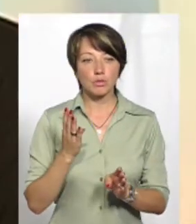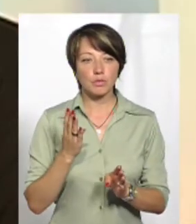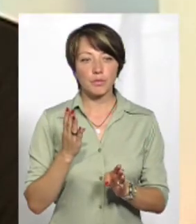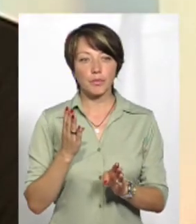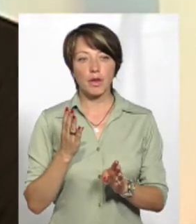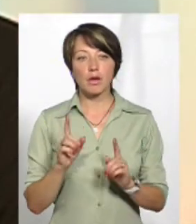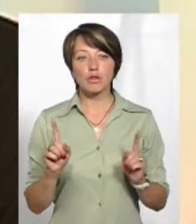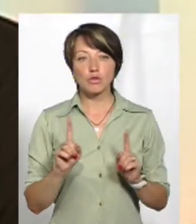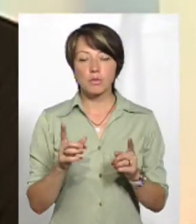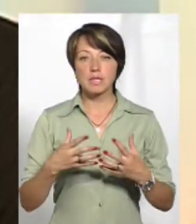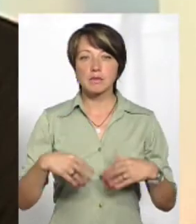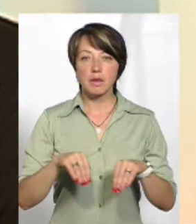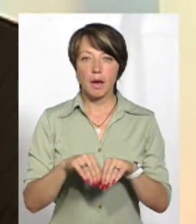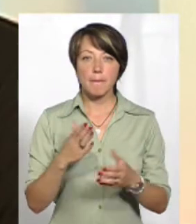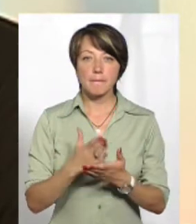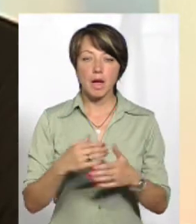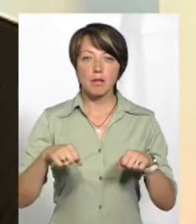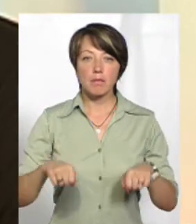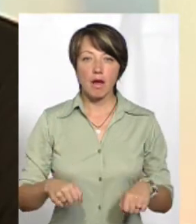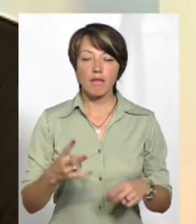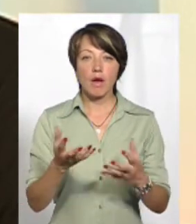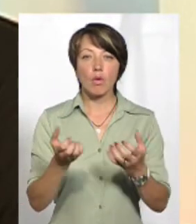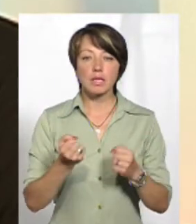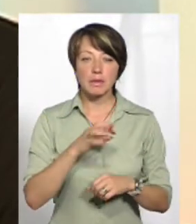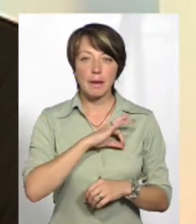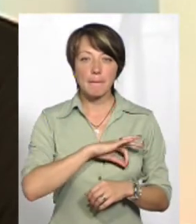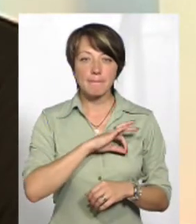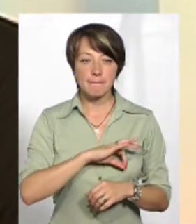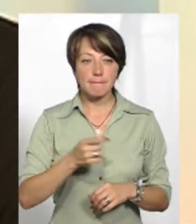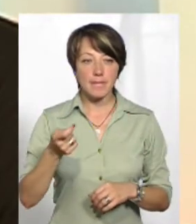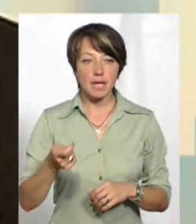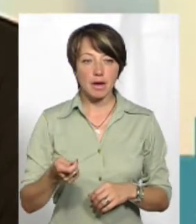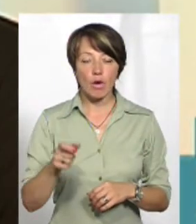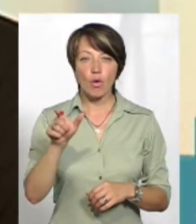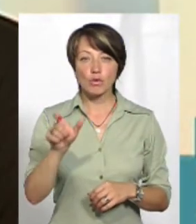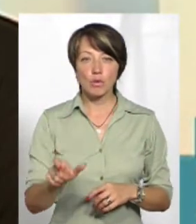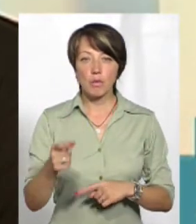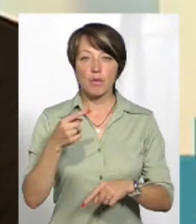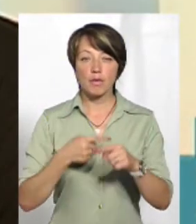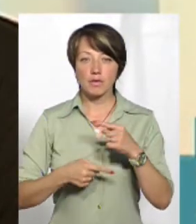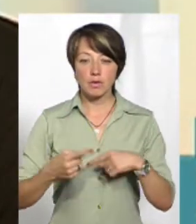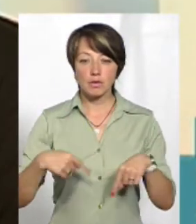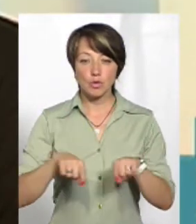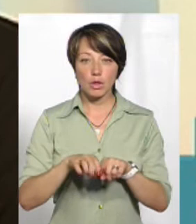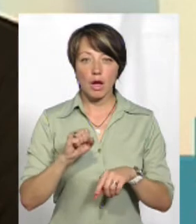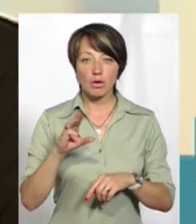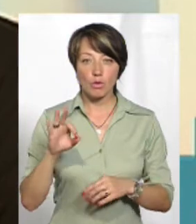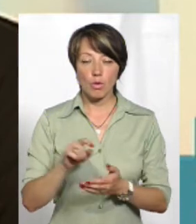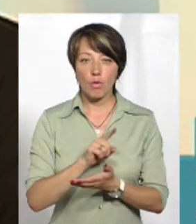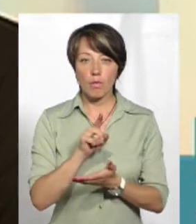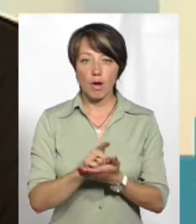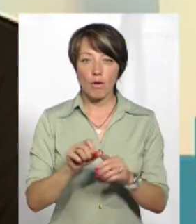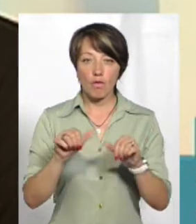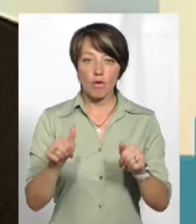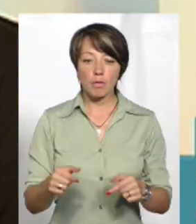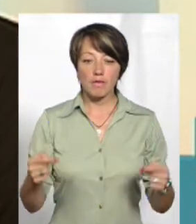для того, щоб сім'я мала право на отримання пільг, то особа, яка повернулася з зони АТО, вона має оформити